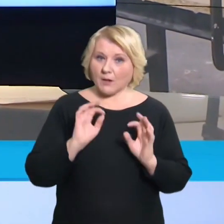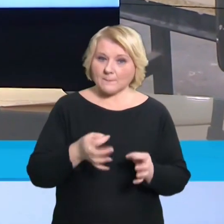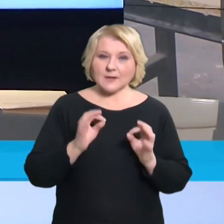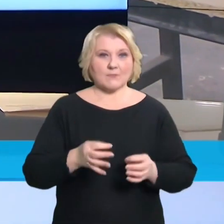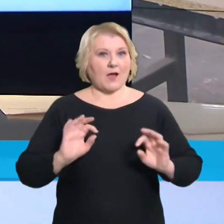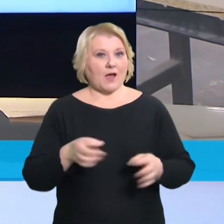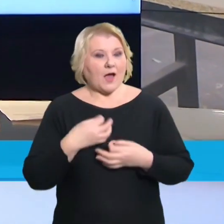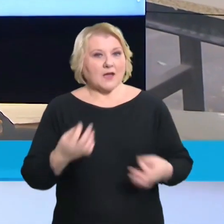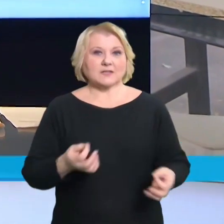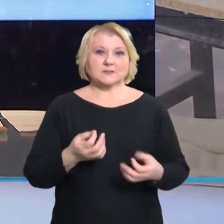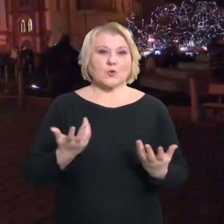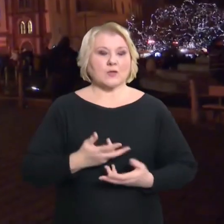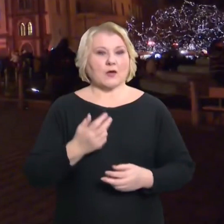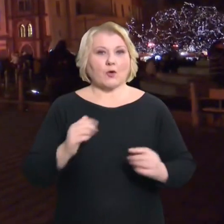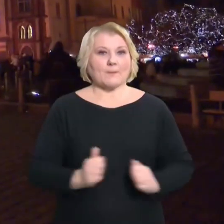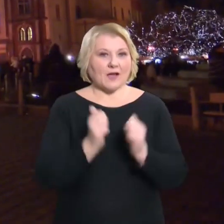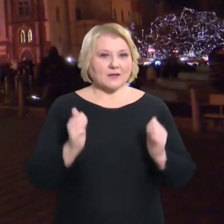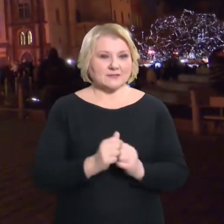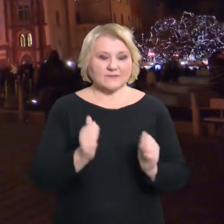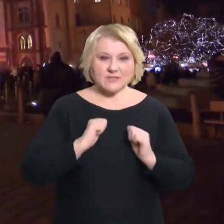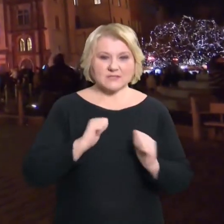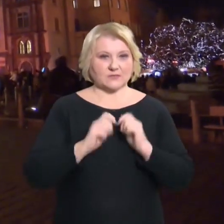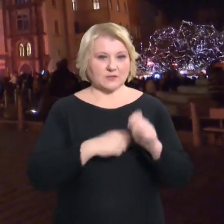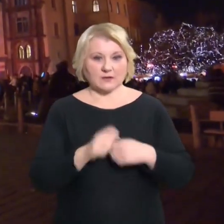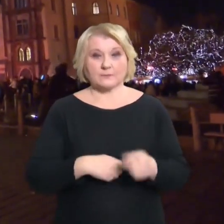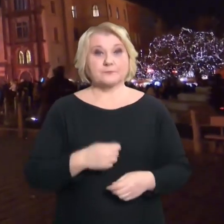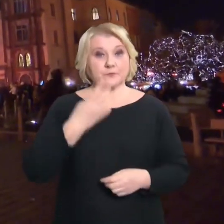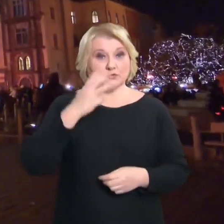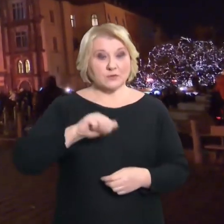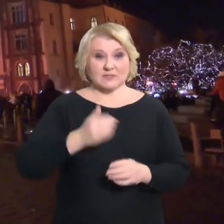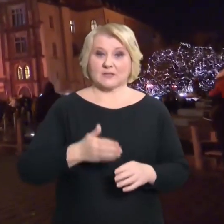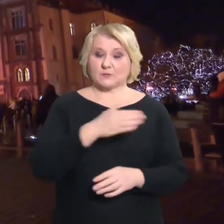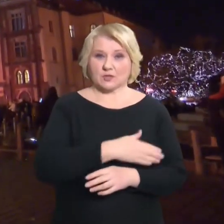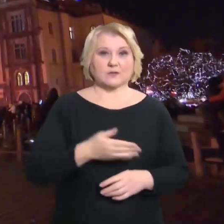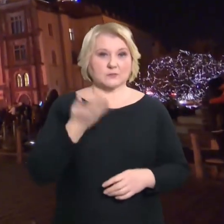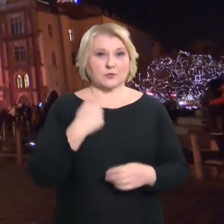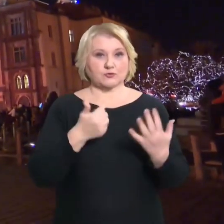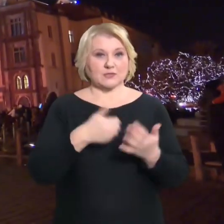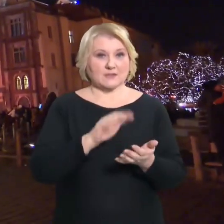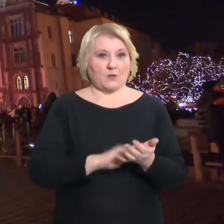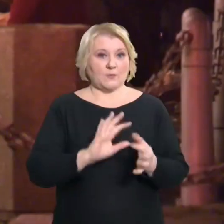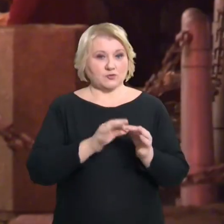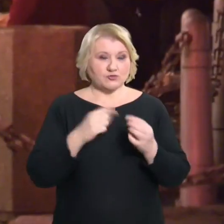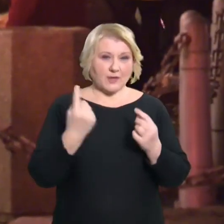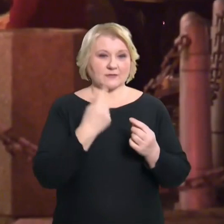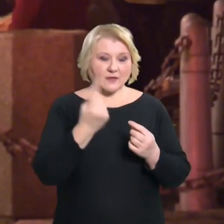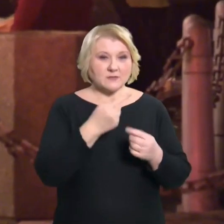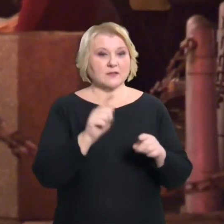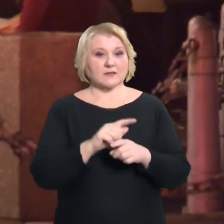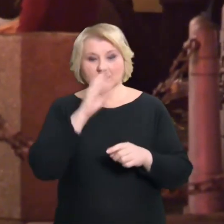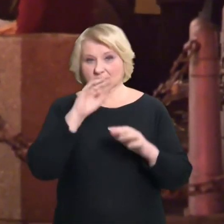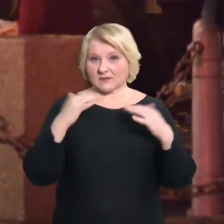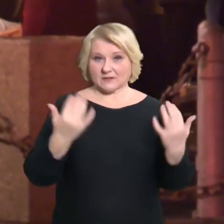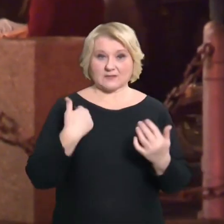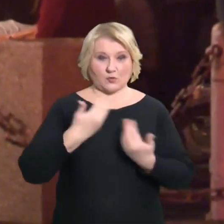odborný výcvik. Před čtyřmi měsíci ho zdobil šestitilometrový řetěz a obklopovali lidé na staroměstském náměstí.